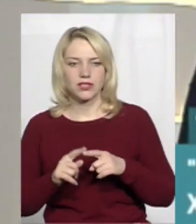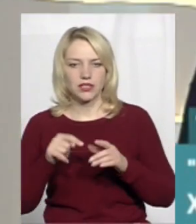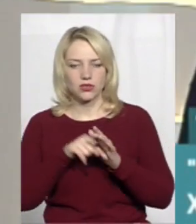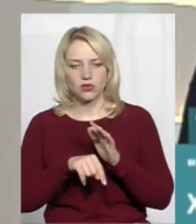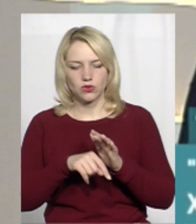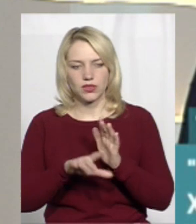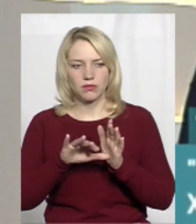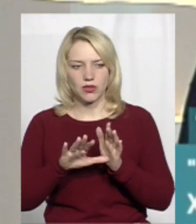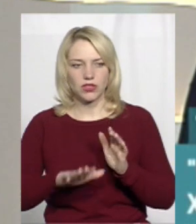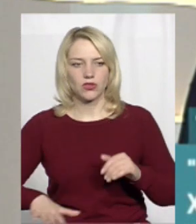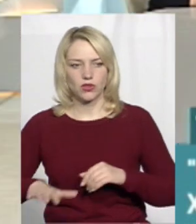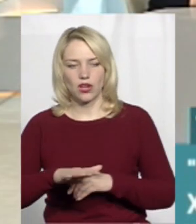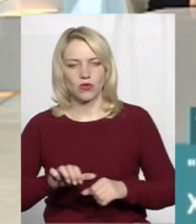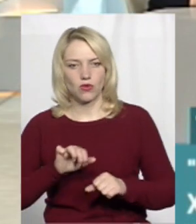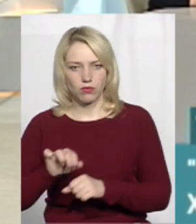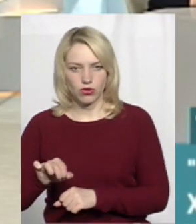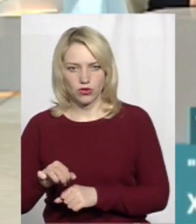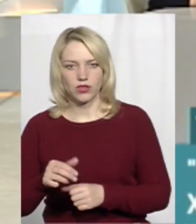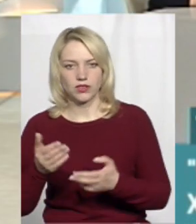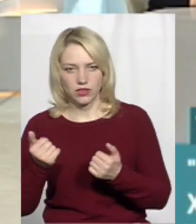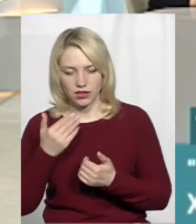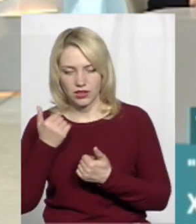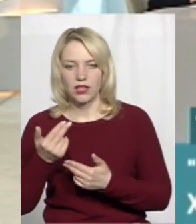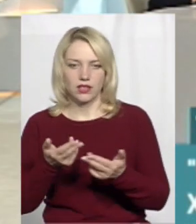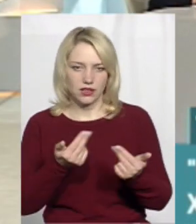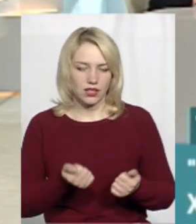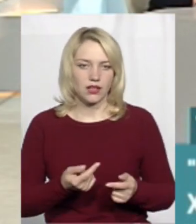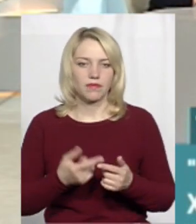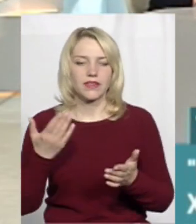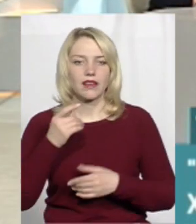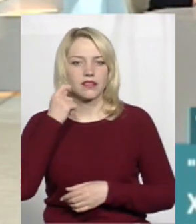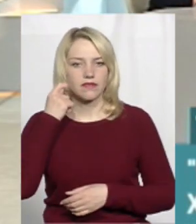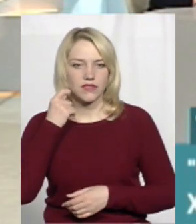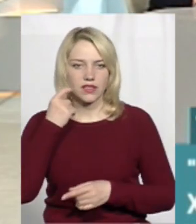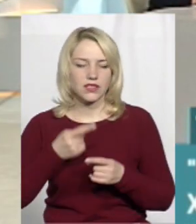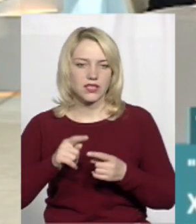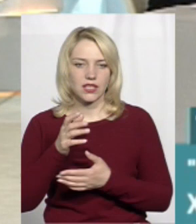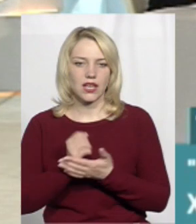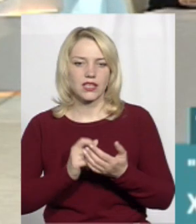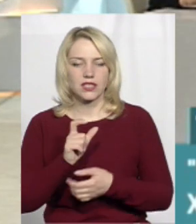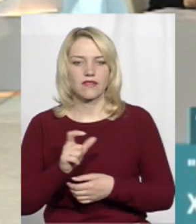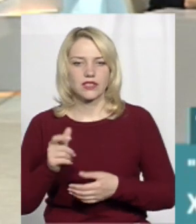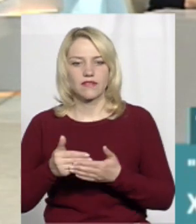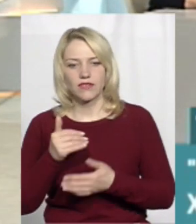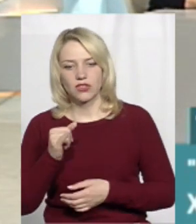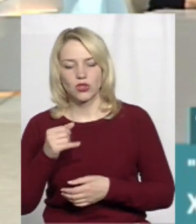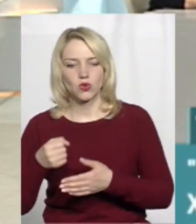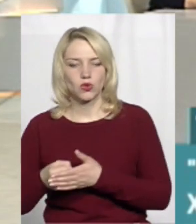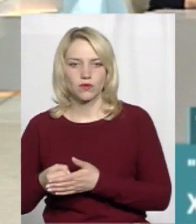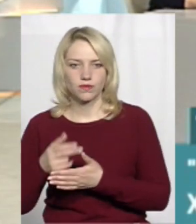стосується бригади, територіальної оборони? Так, це стосується бригади. А який вік цих резервістів від і до?